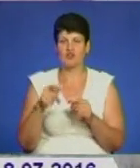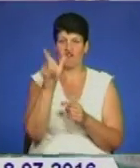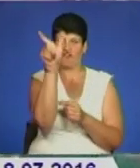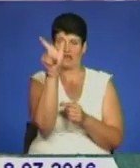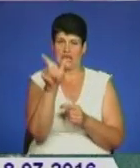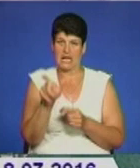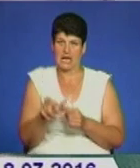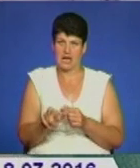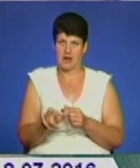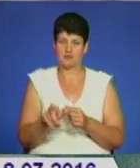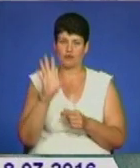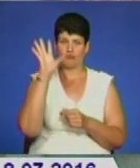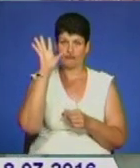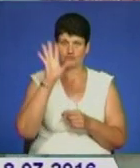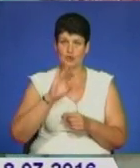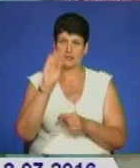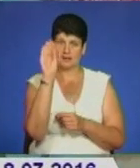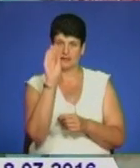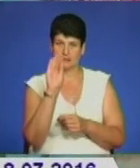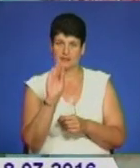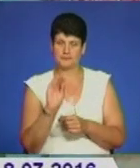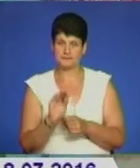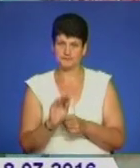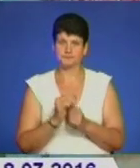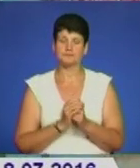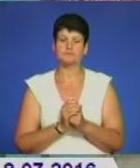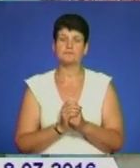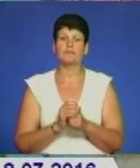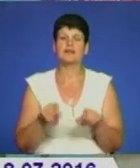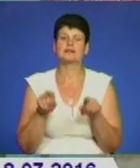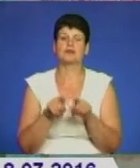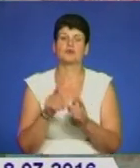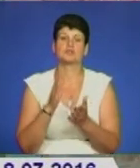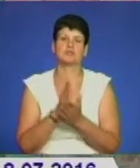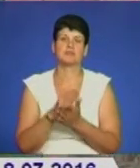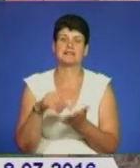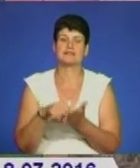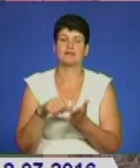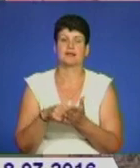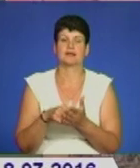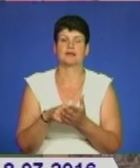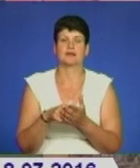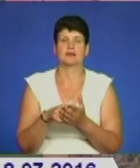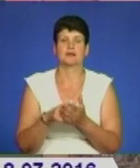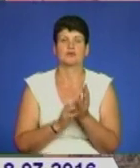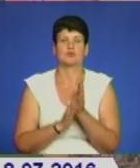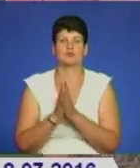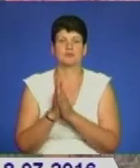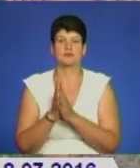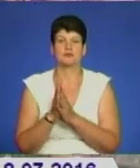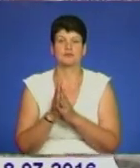положенні. Всі малюнки на них зображені. Також представники фауни, яких проживають на території цієї країни.